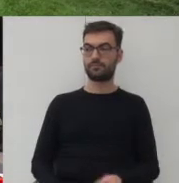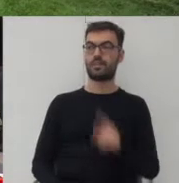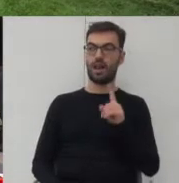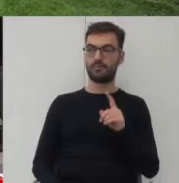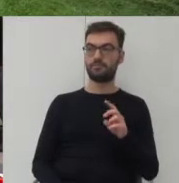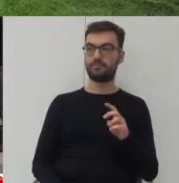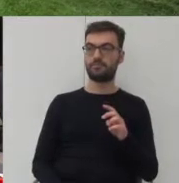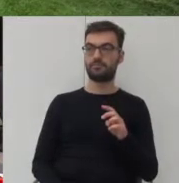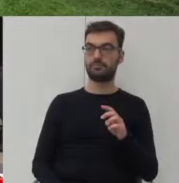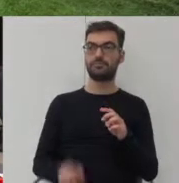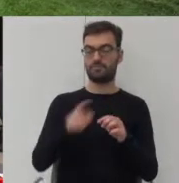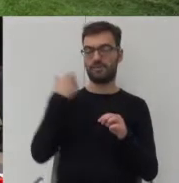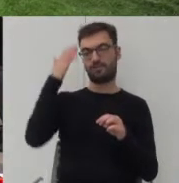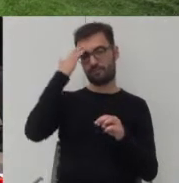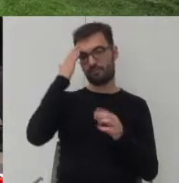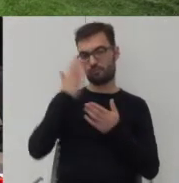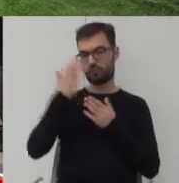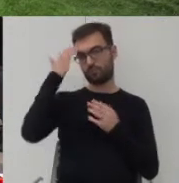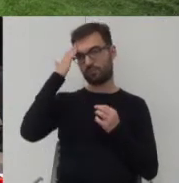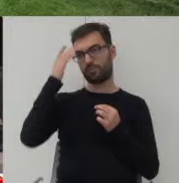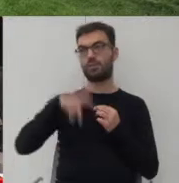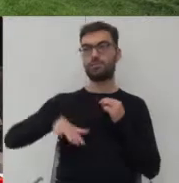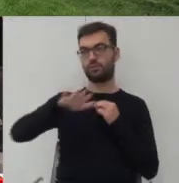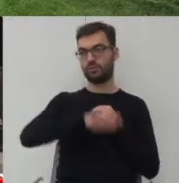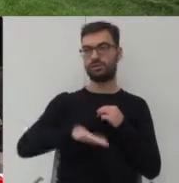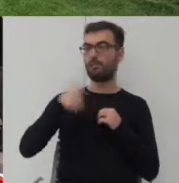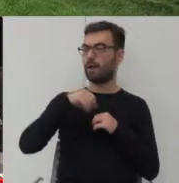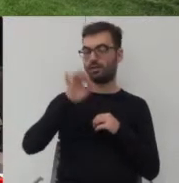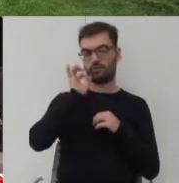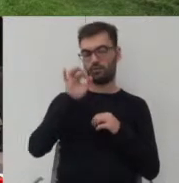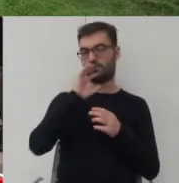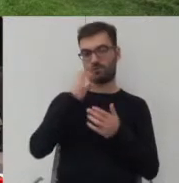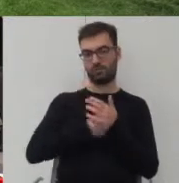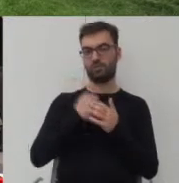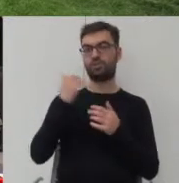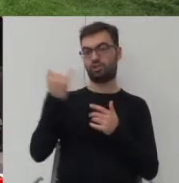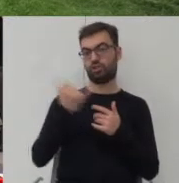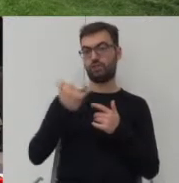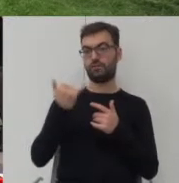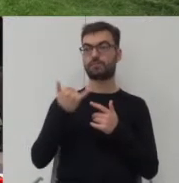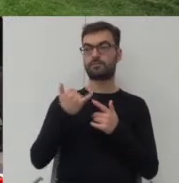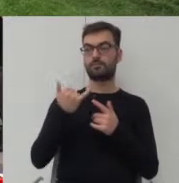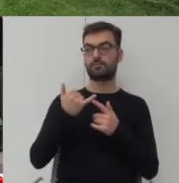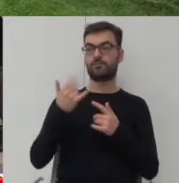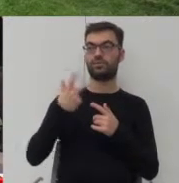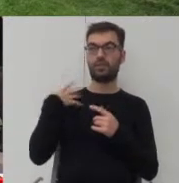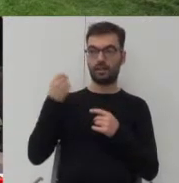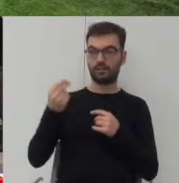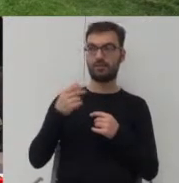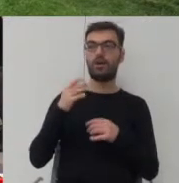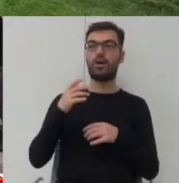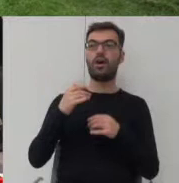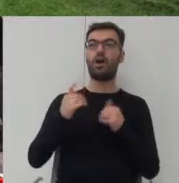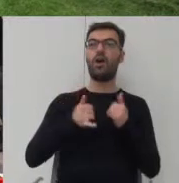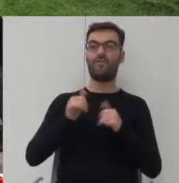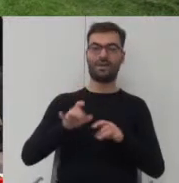my wiemy już, że z tej przestrzeni bardzo dobrze mogą korzystać już dzieci trzyletnie na rowerkach biegowych.